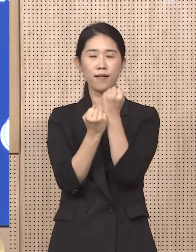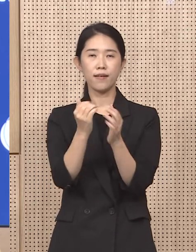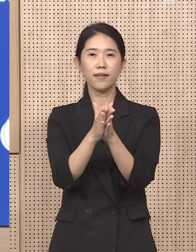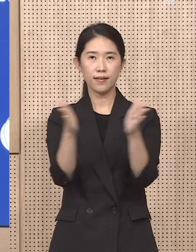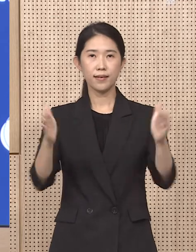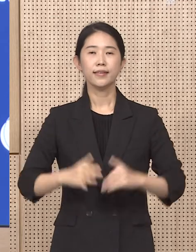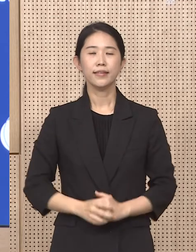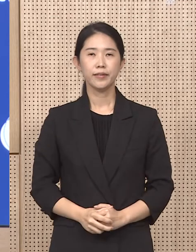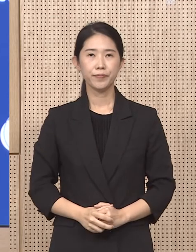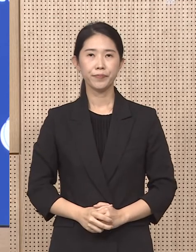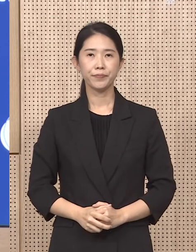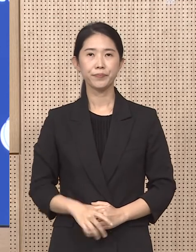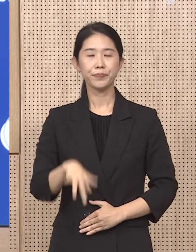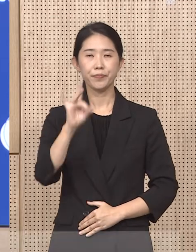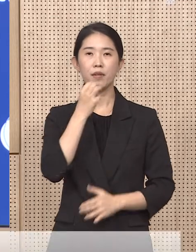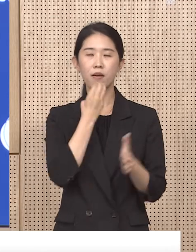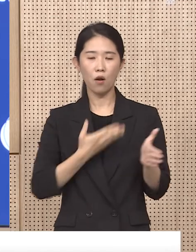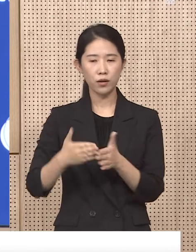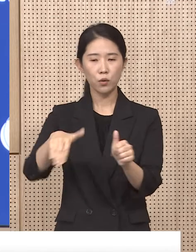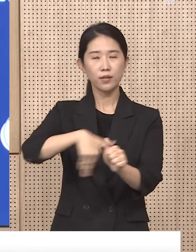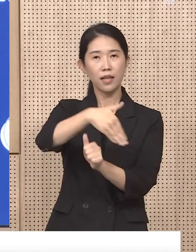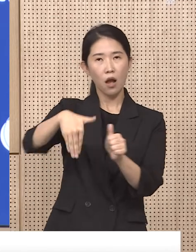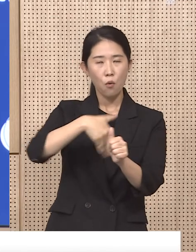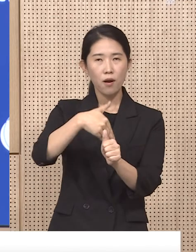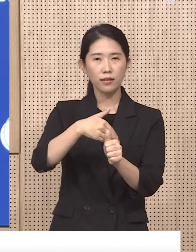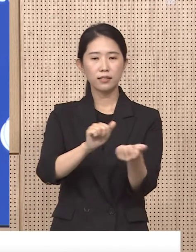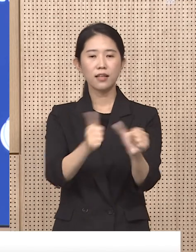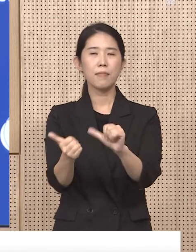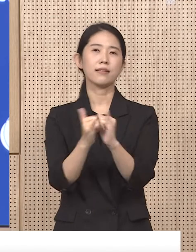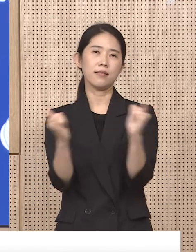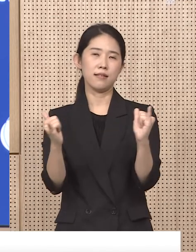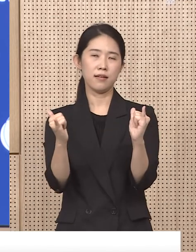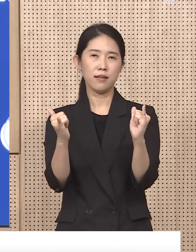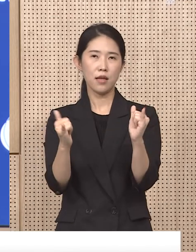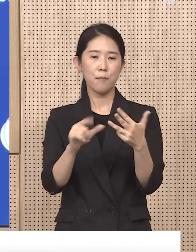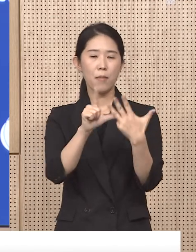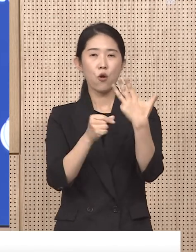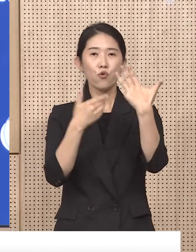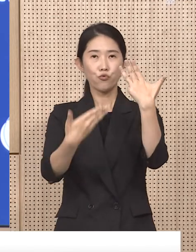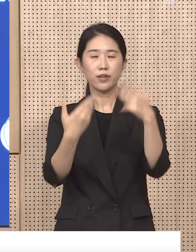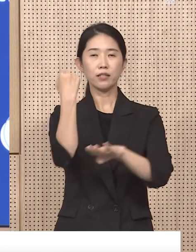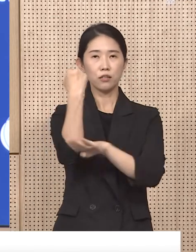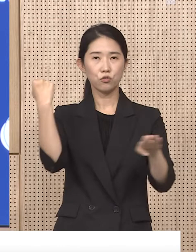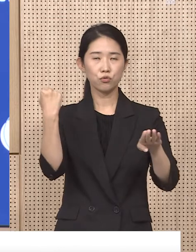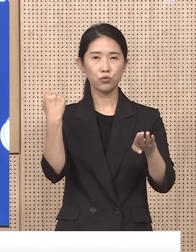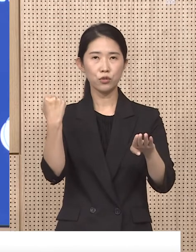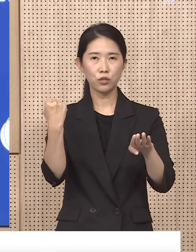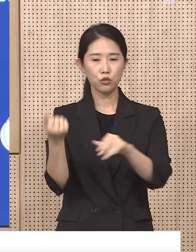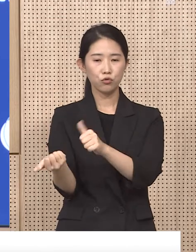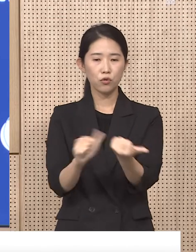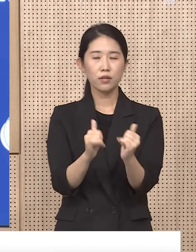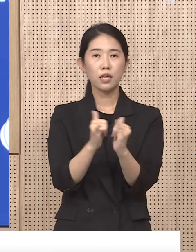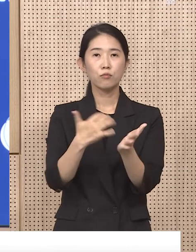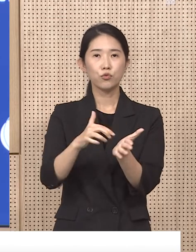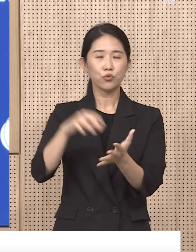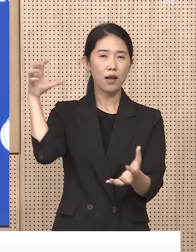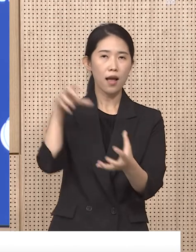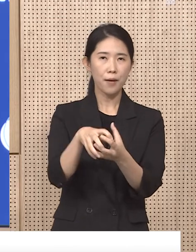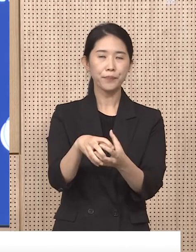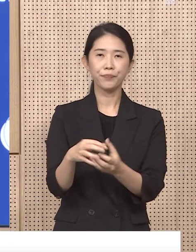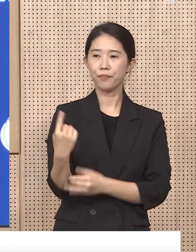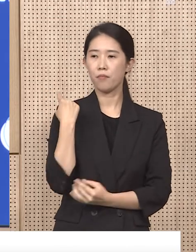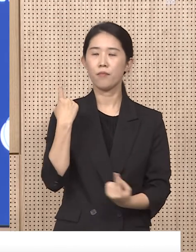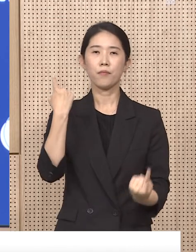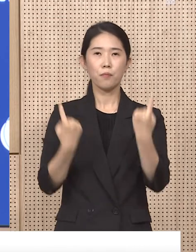시작하겠습니다. 먼저 경기도 사망자 현황입니다. 8월 9일 0시 기준 경기도 누적 사망자 수는 전일